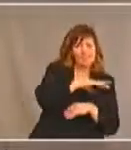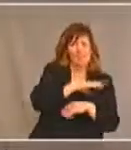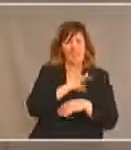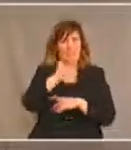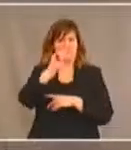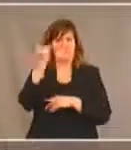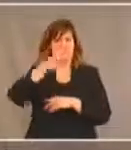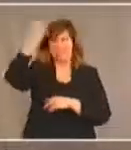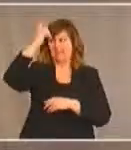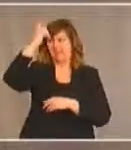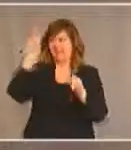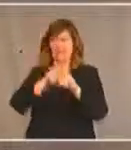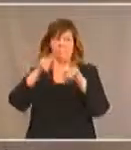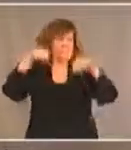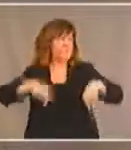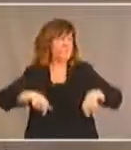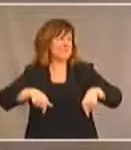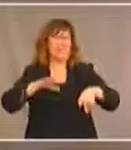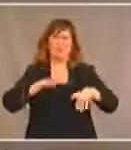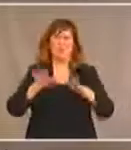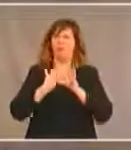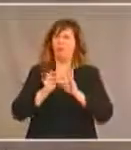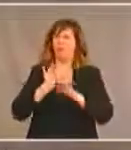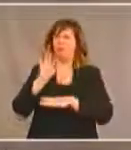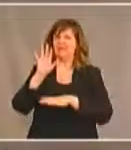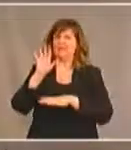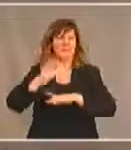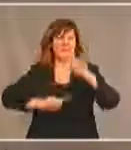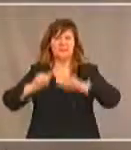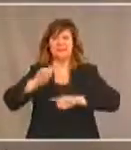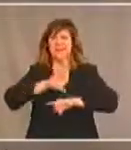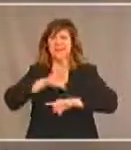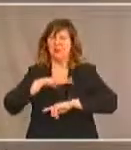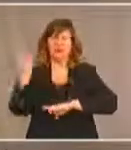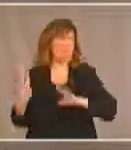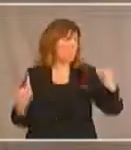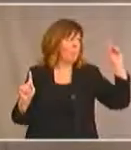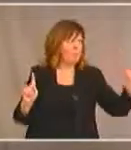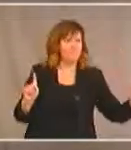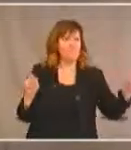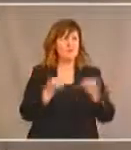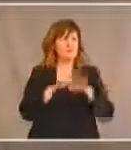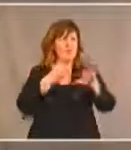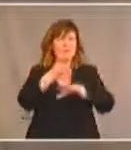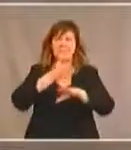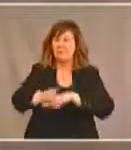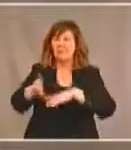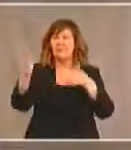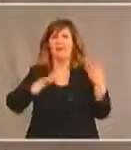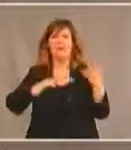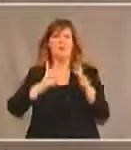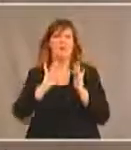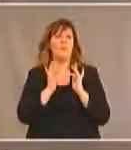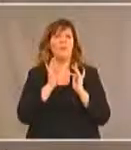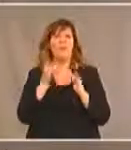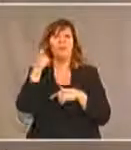pour ce qui est de la présence des interprètes en langue des signes et de'accessibilité de notre webinaire pour les personnes